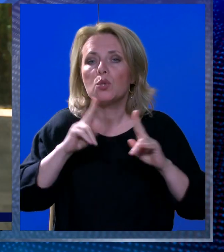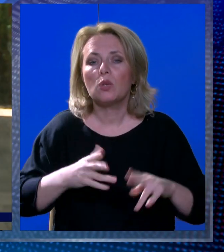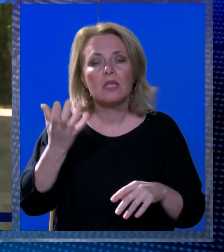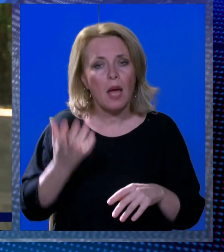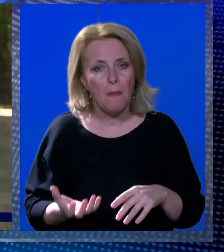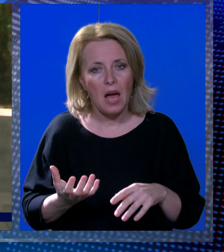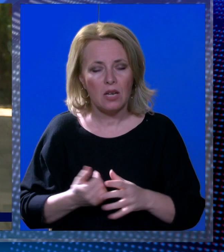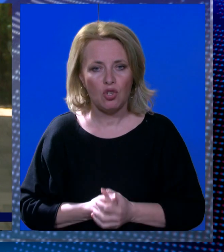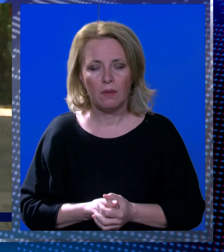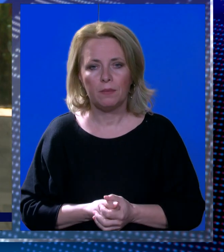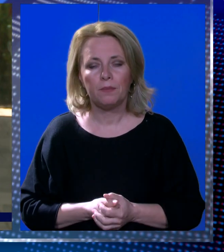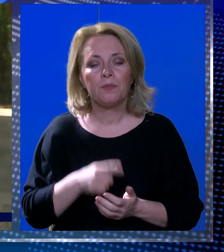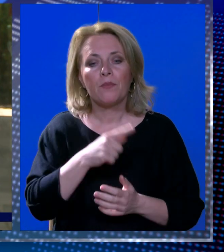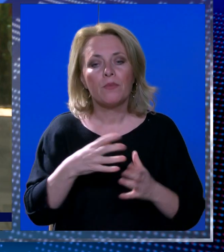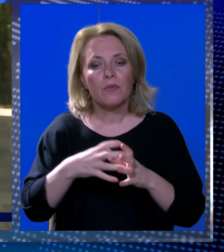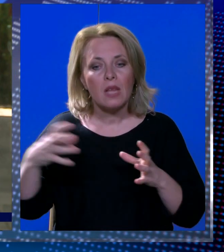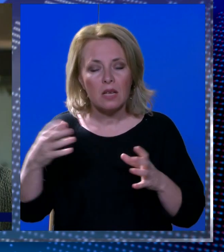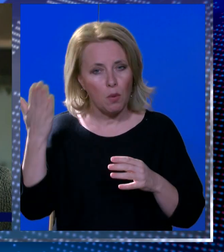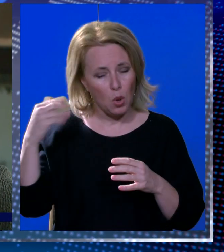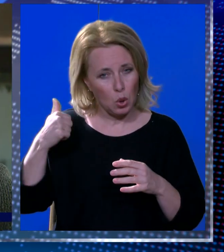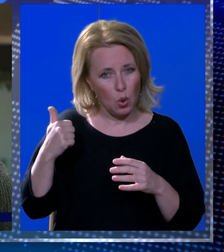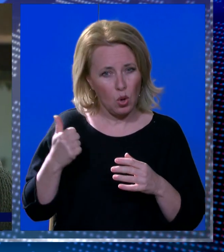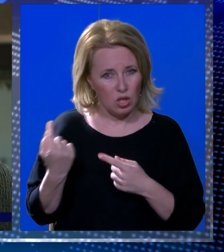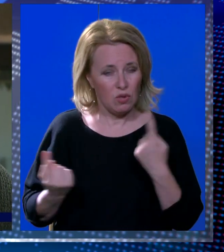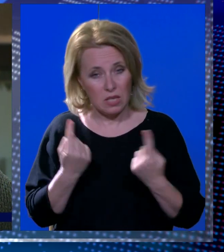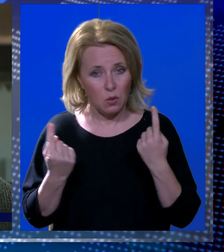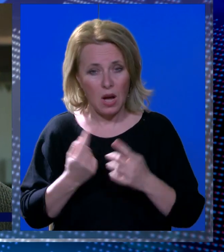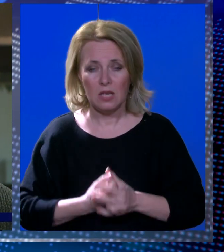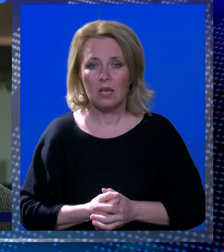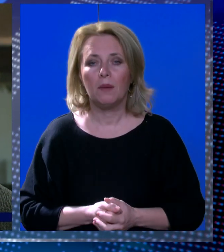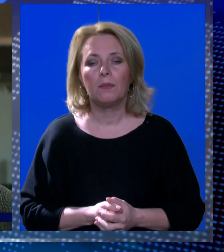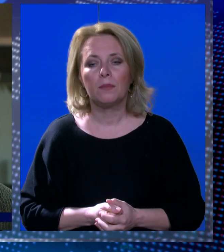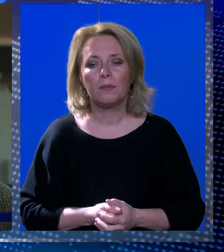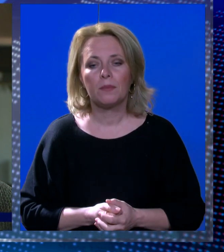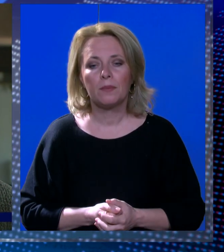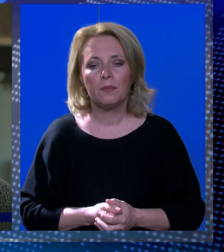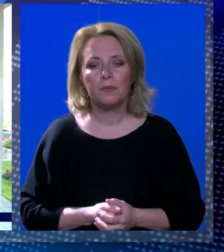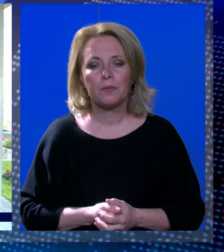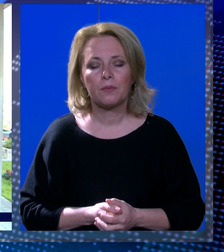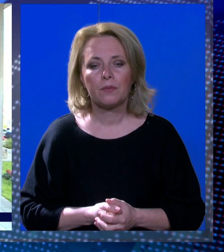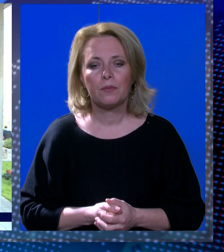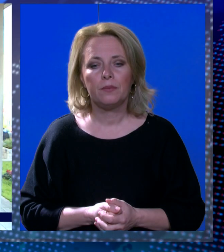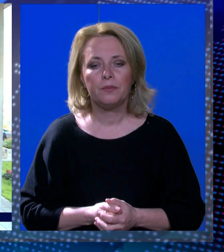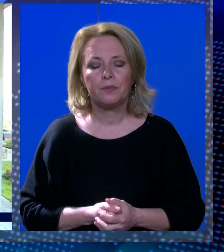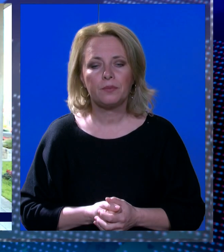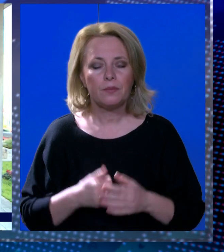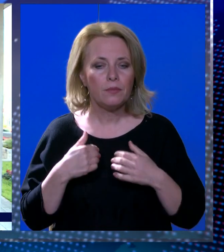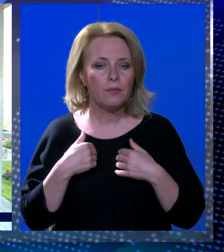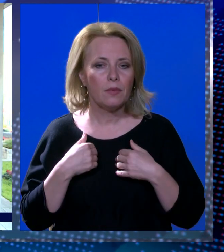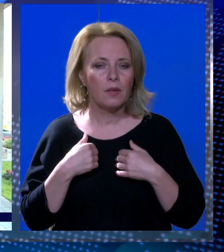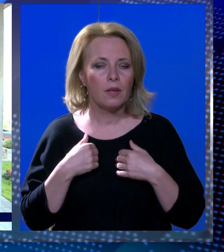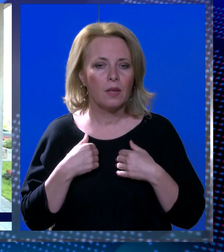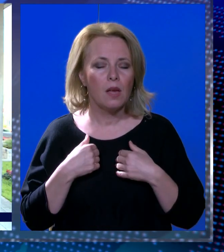prošlogodišnje agonija, sve pred našim kamerama prokomentirao i glasnogovornik općinskog suda Vlaho Bošković. Ja kao